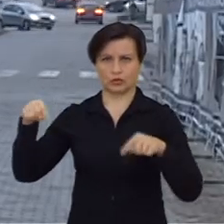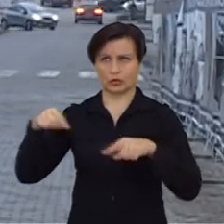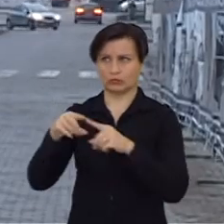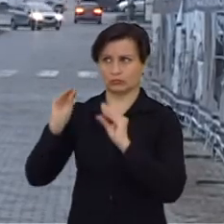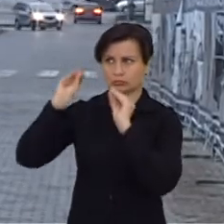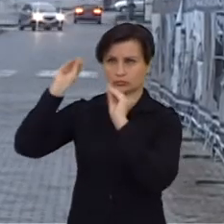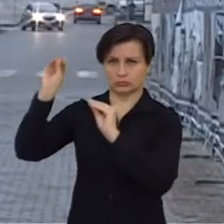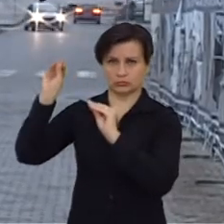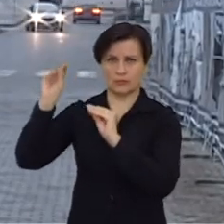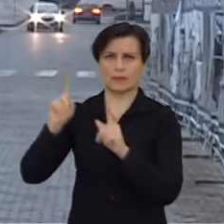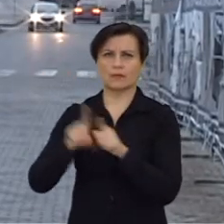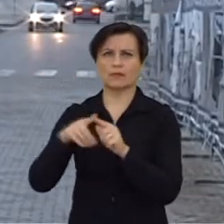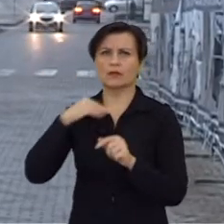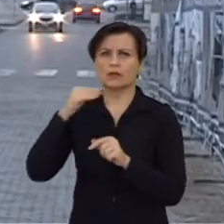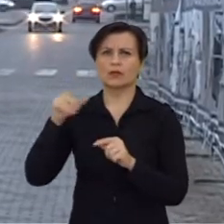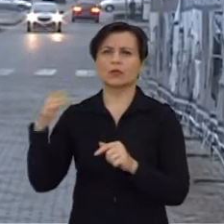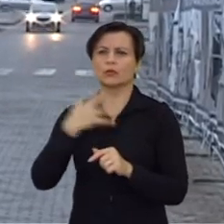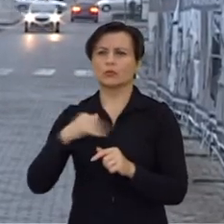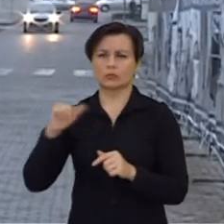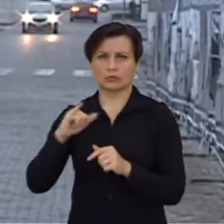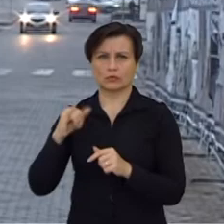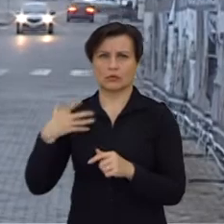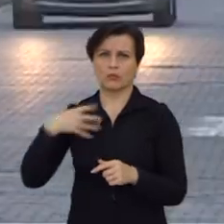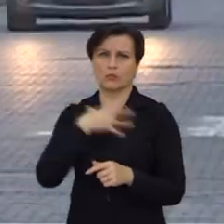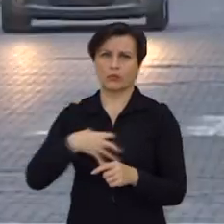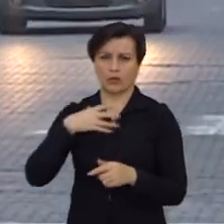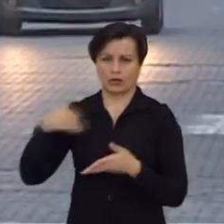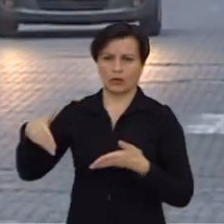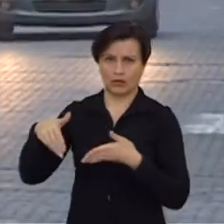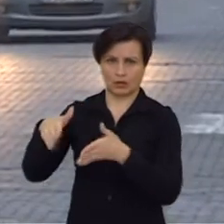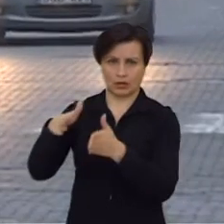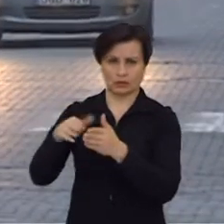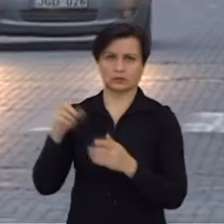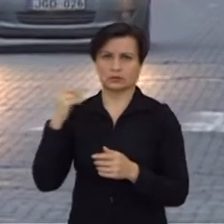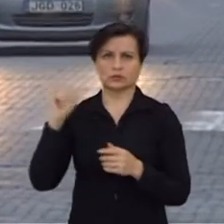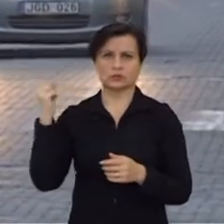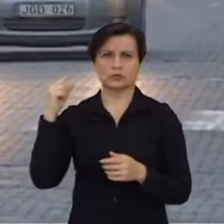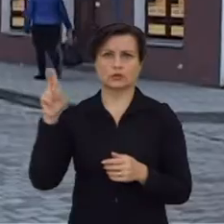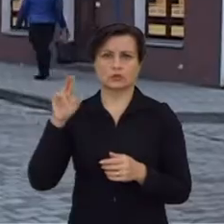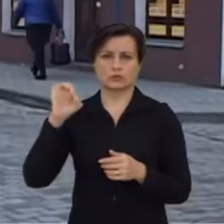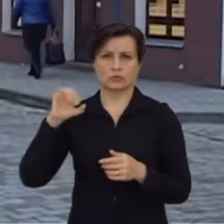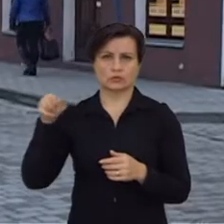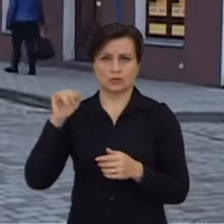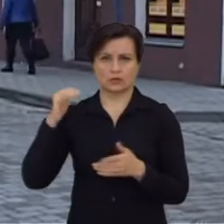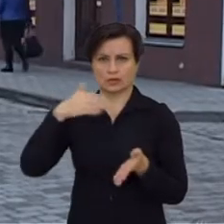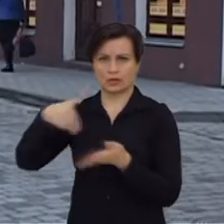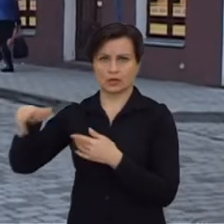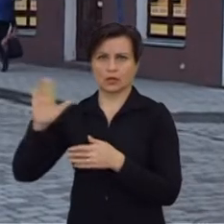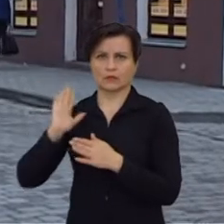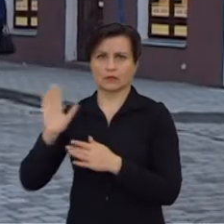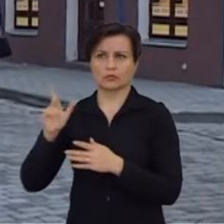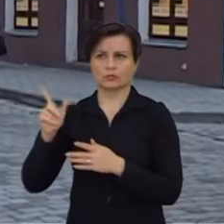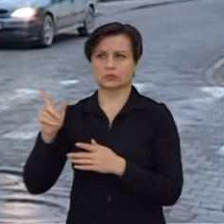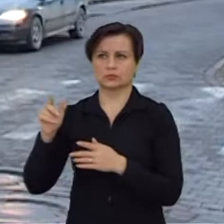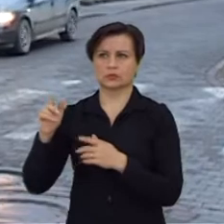aiškumo, kas liečia pagrindinį kelią. Bus ženklai taip sustatyti, iš didžiosios gatvės bus duoti kelią